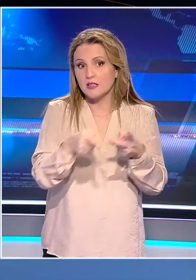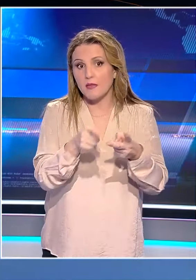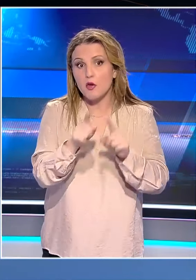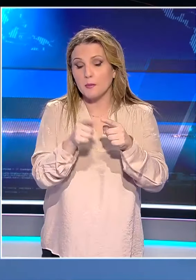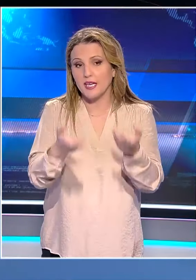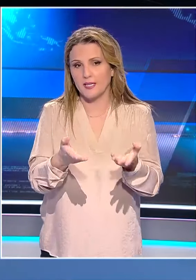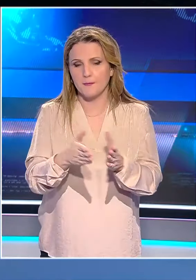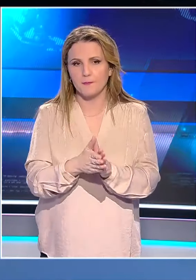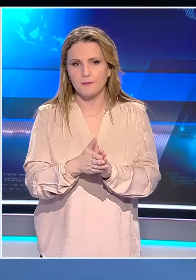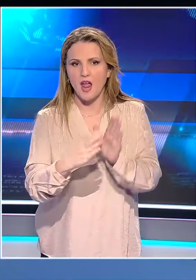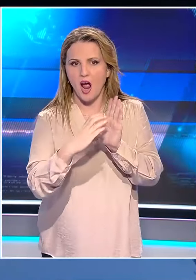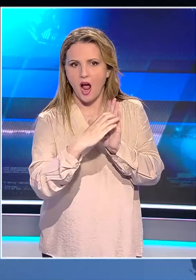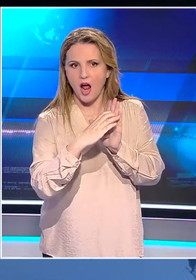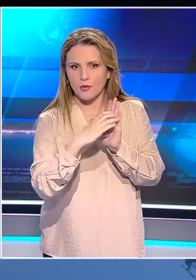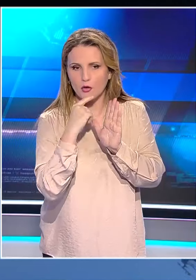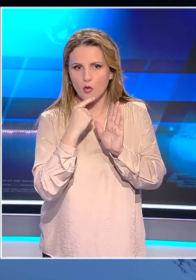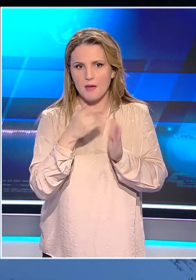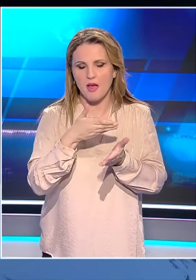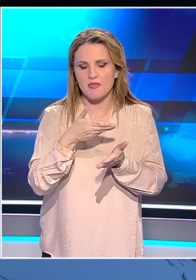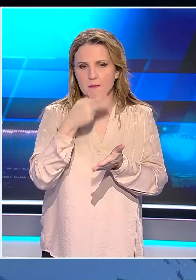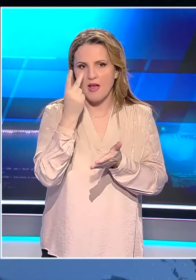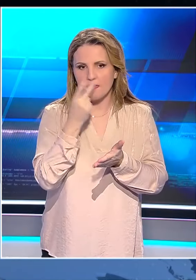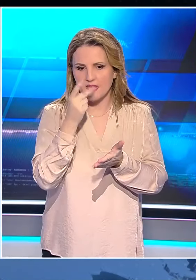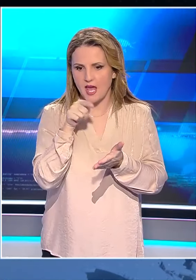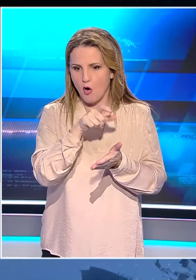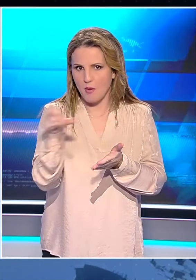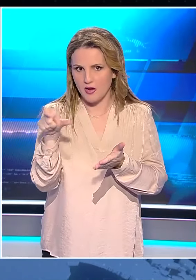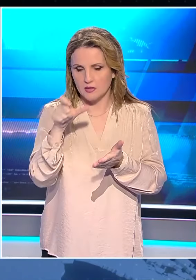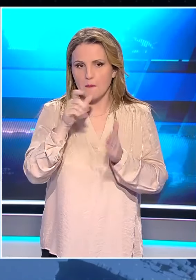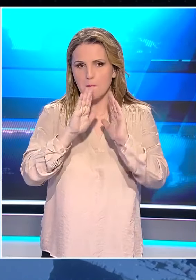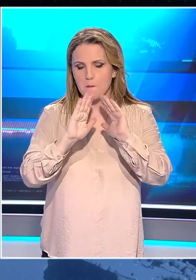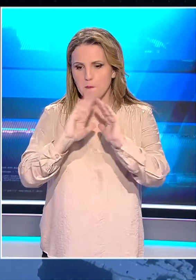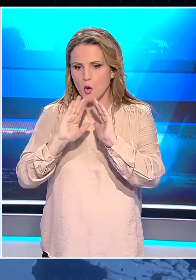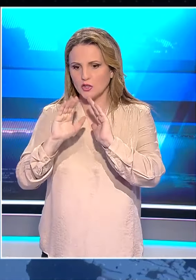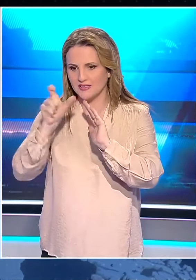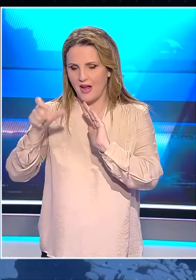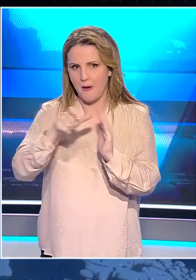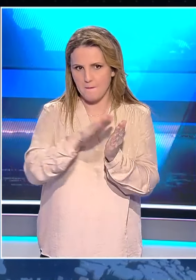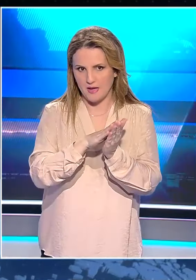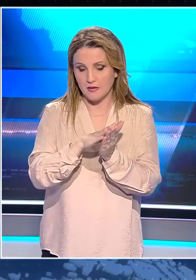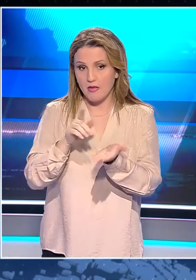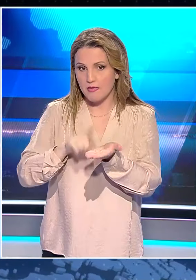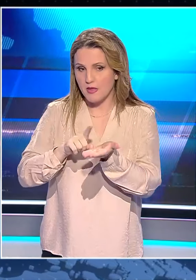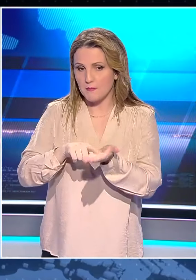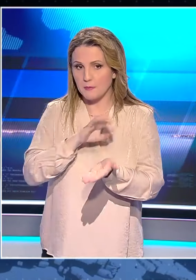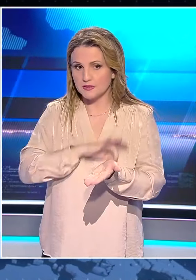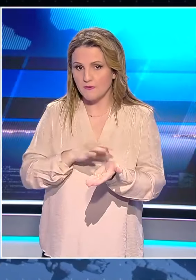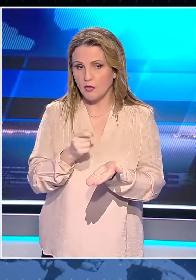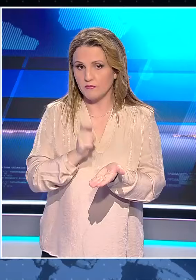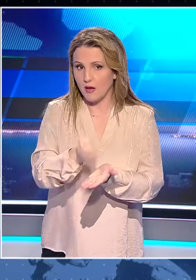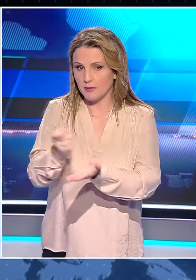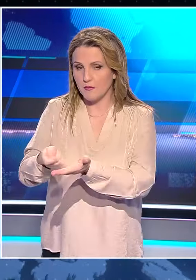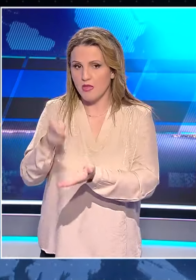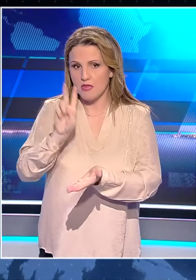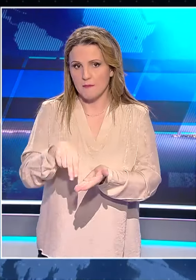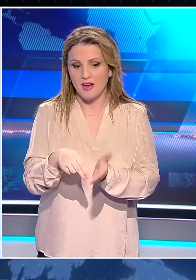μάρτυρα δημοσίου συμφέροντος ρητός ορίζει ότι για να λάβει κάποιος αυτή την προστασία δεν μπορεί να αποβλέπει σε ίδιον όφελος.